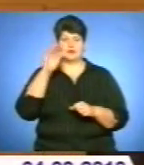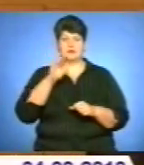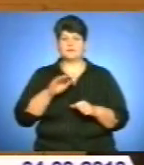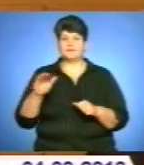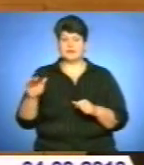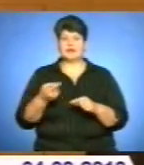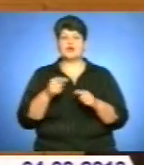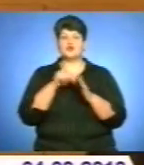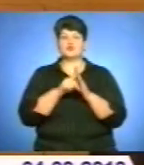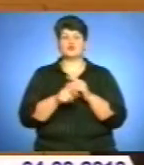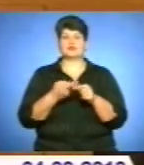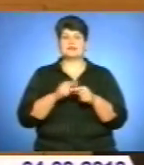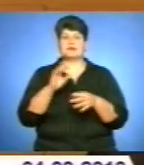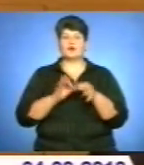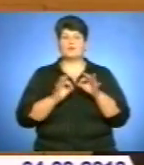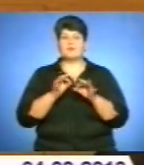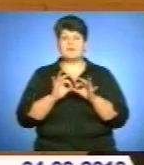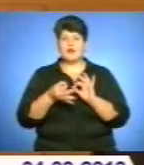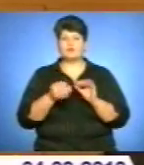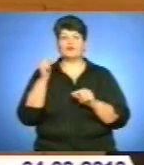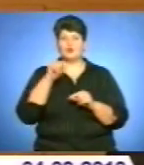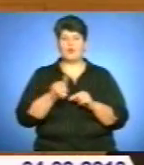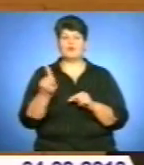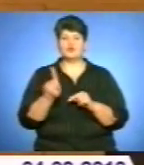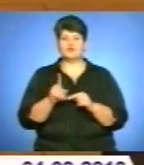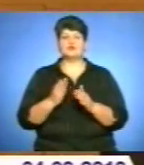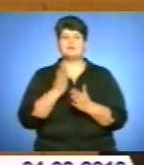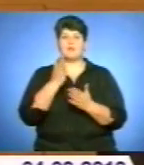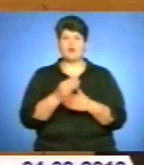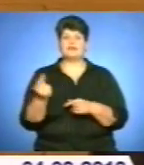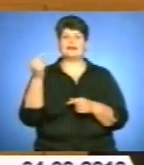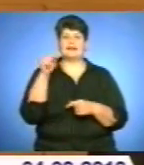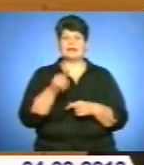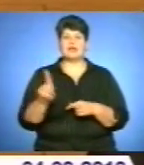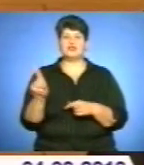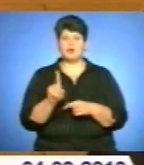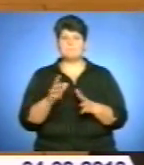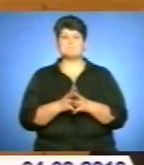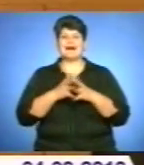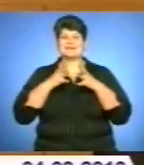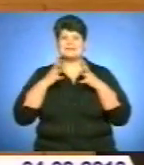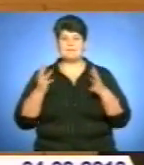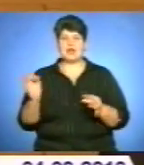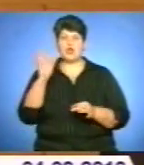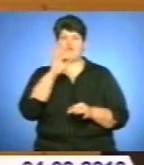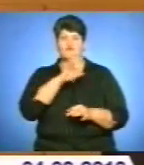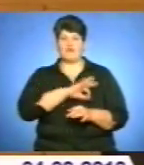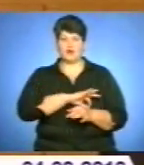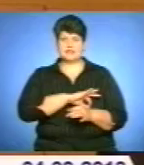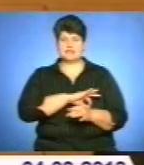Суть цих альтернативних олімпіад, в тому числі і цього конкурсу, спрямована на те, щоб максимально використати